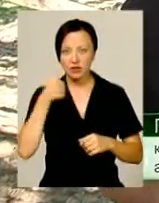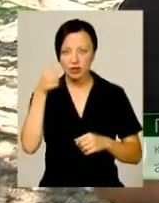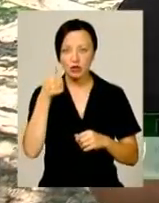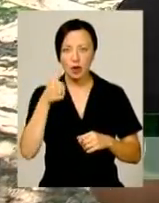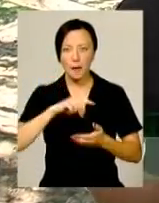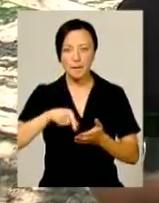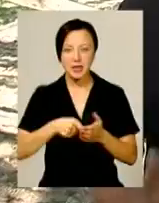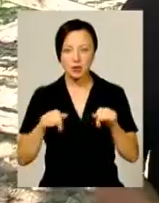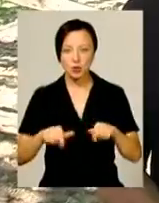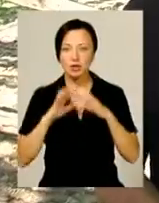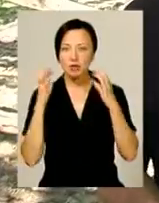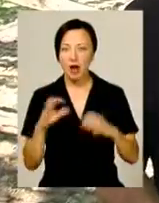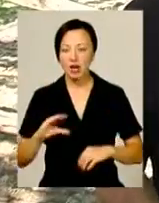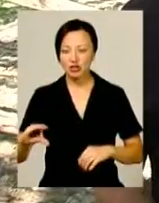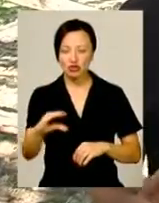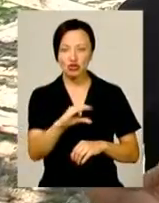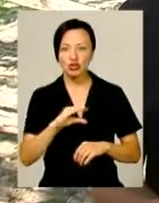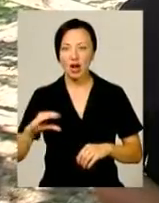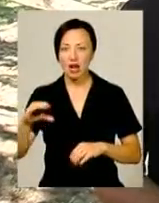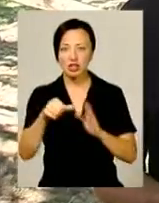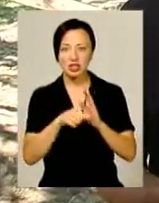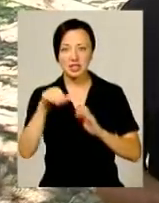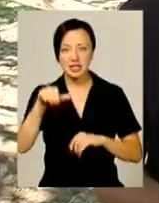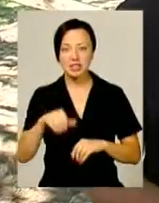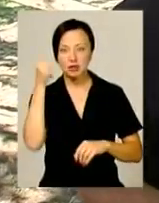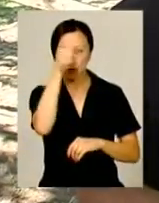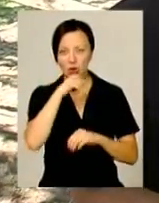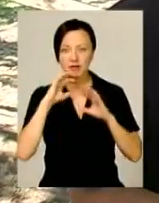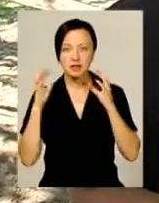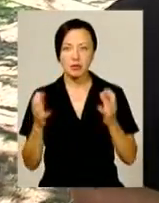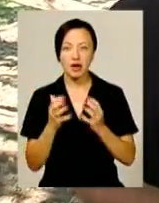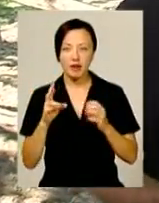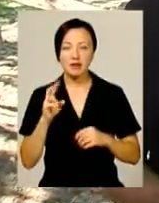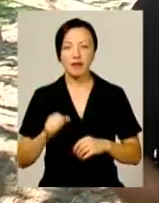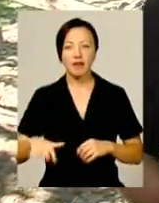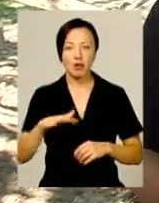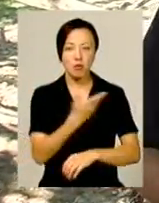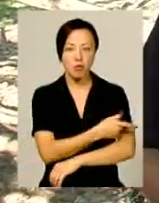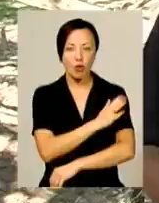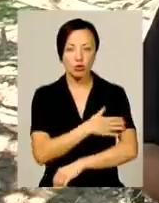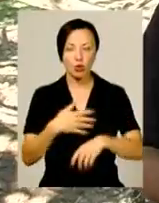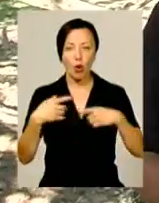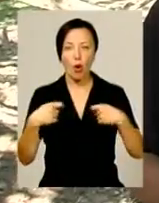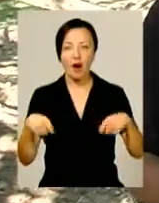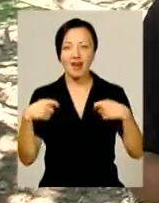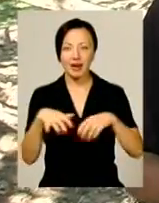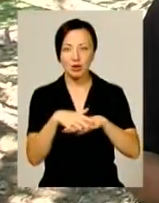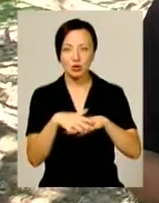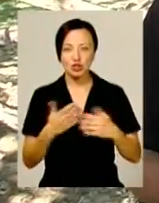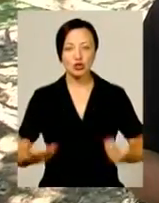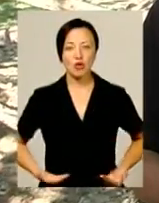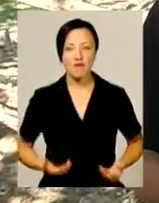років. І навіть не просто шари, а збереглась на території польського ринку житлова